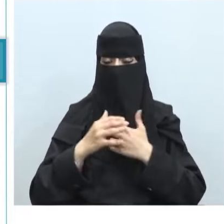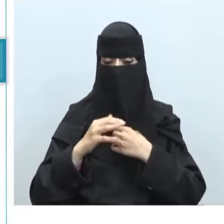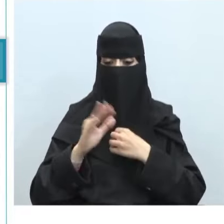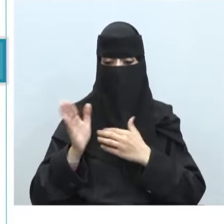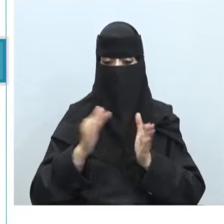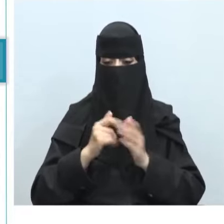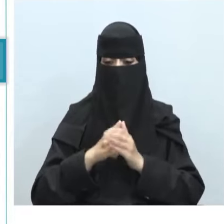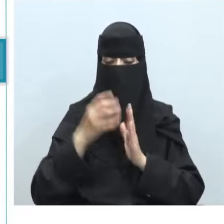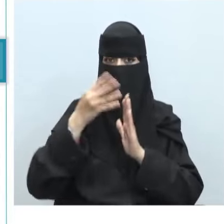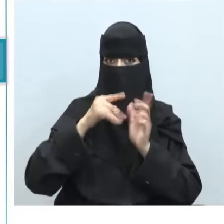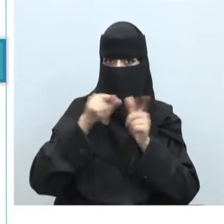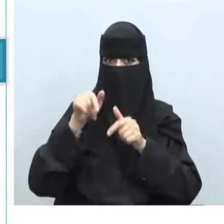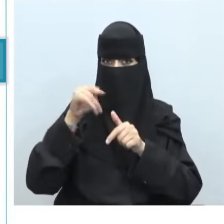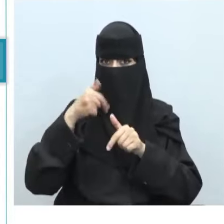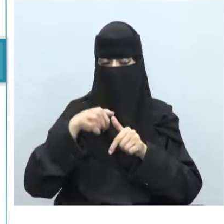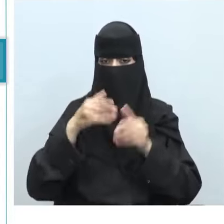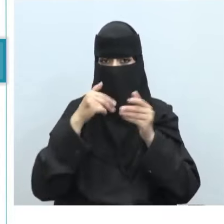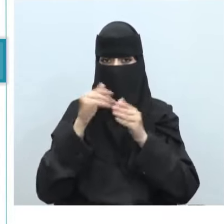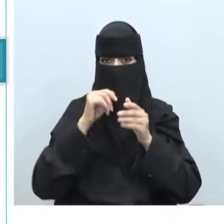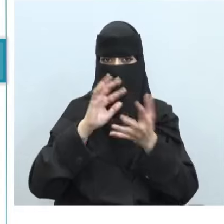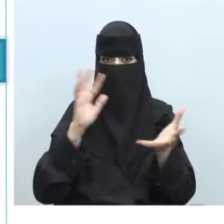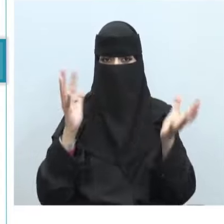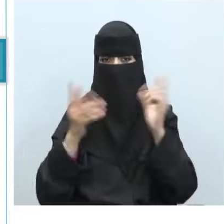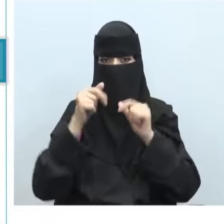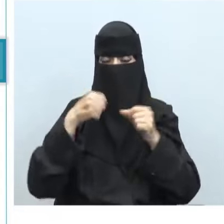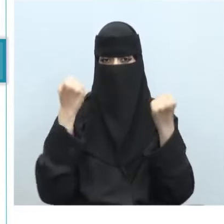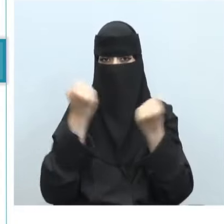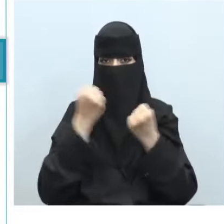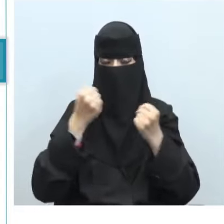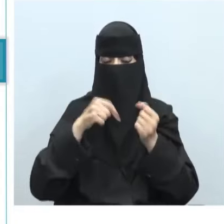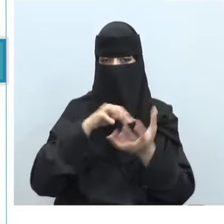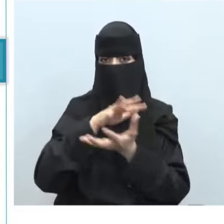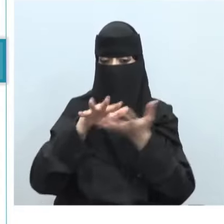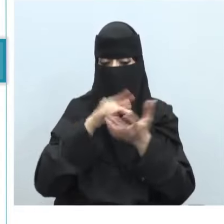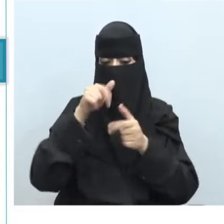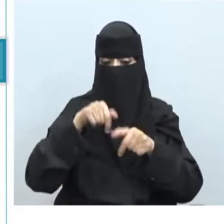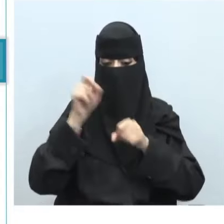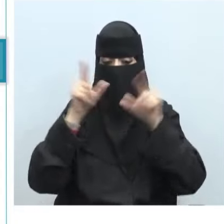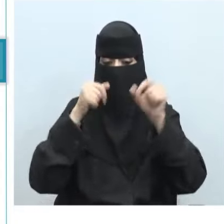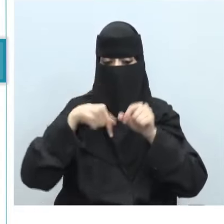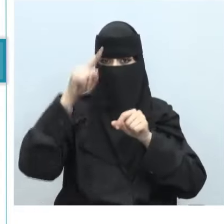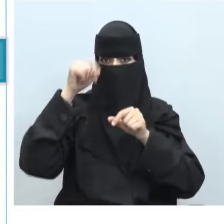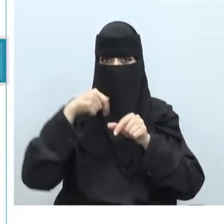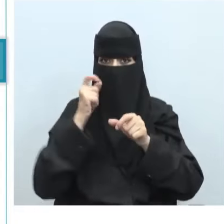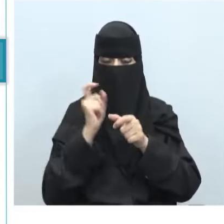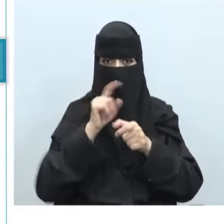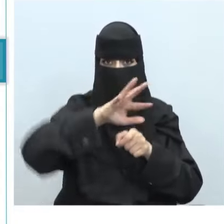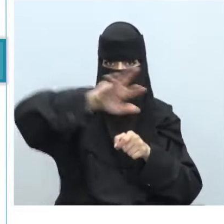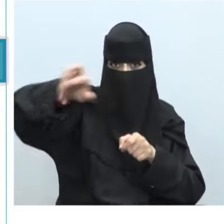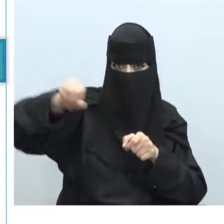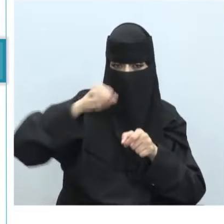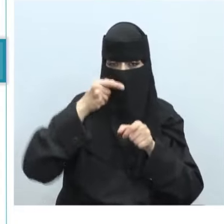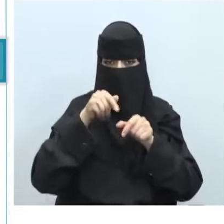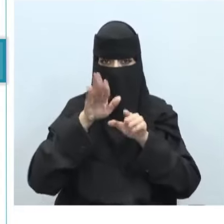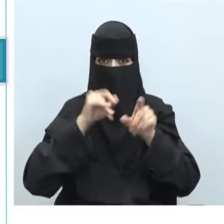قانون مكافحة جرائم المعلوماتية كافة أنشطة الجرائم الإلكترونية مثل القرصنة، الاحتيال عبر